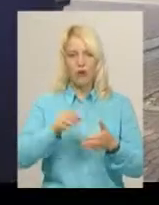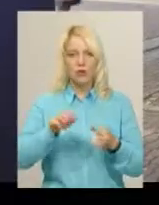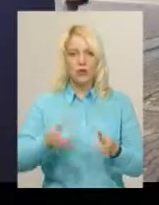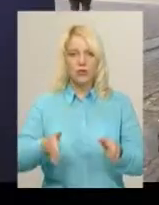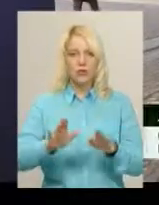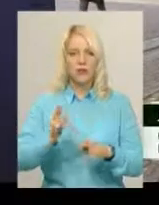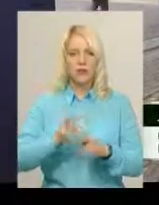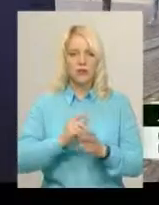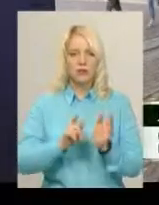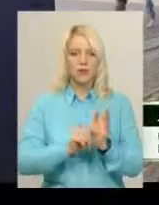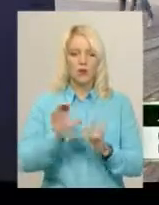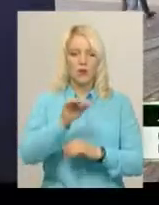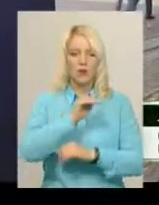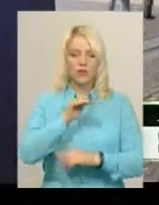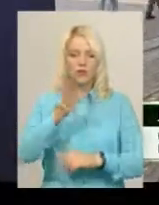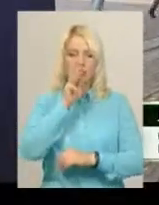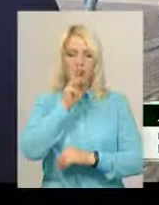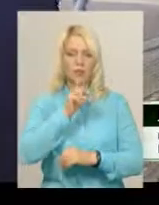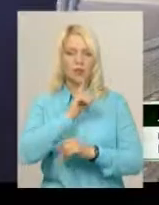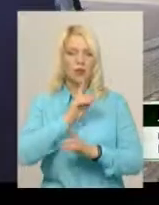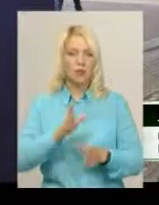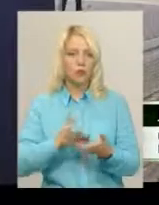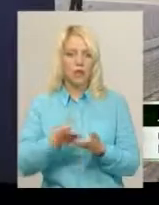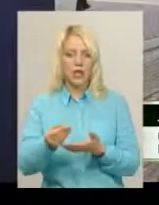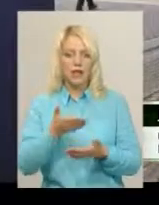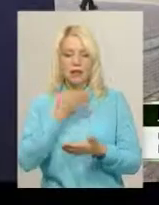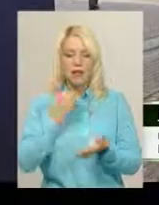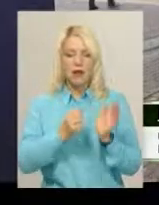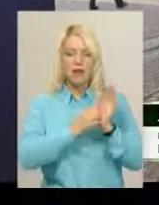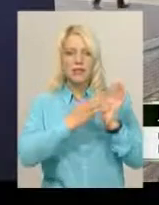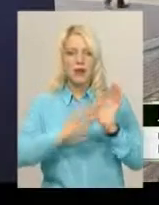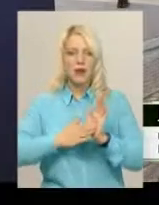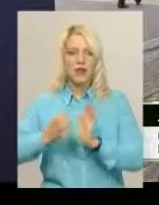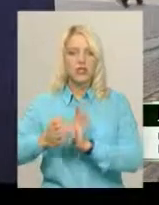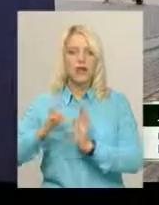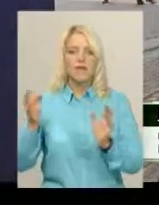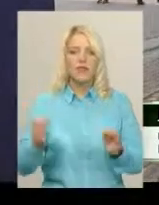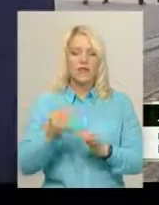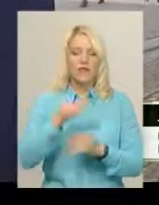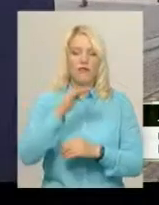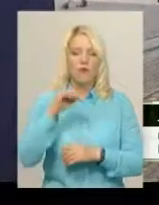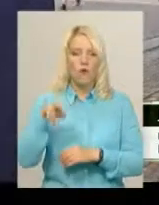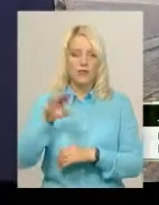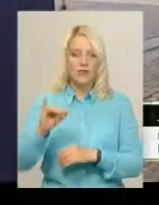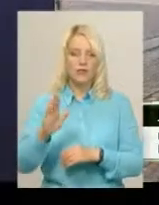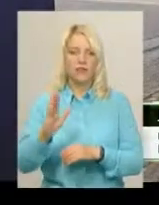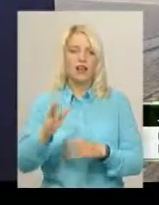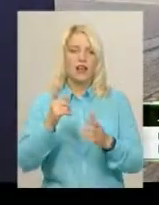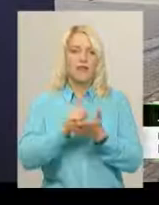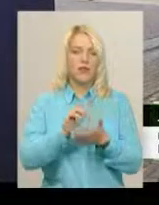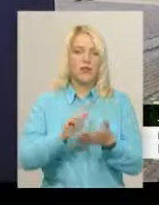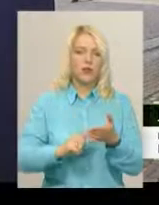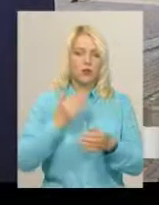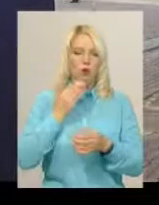ця заробітна плата виплачується не буде. Ніде немає відображення, ні в яких фондах, ніде немає податкової звітності, ні в